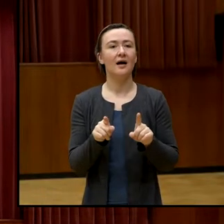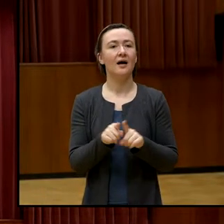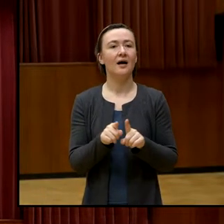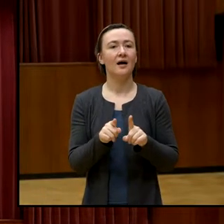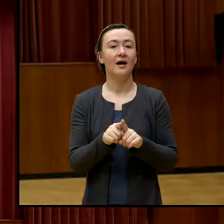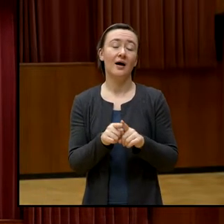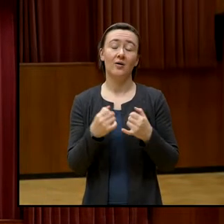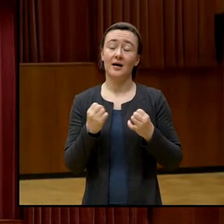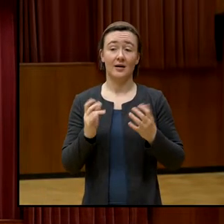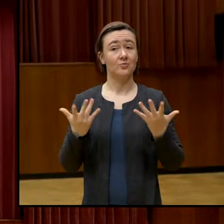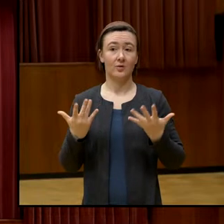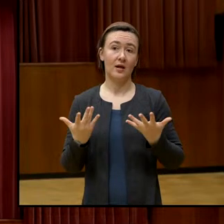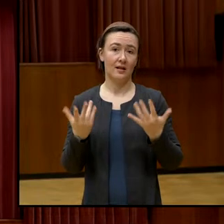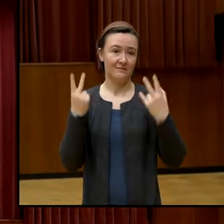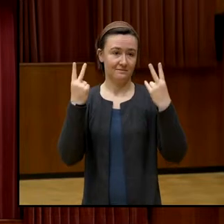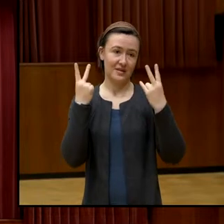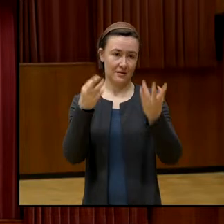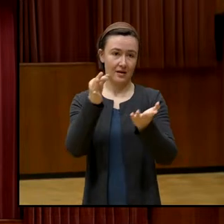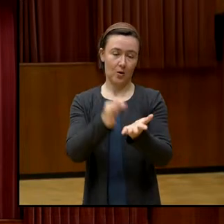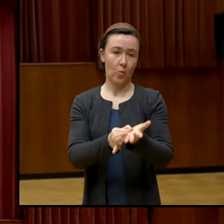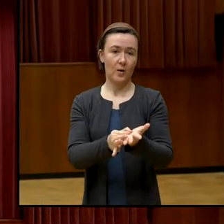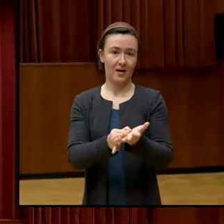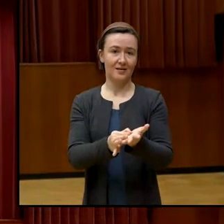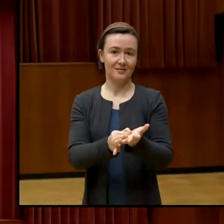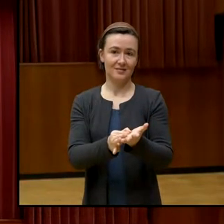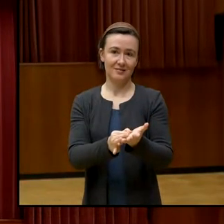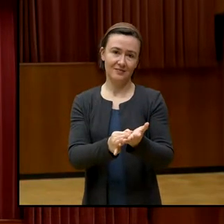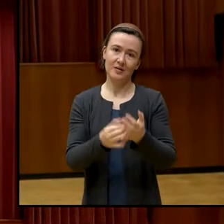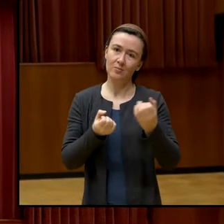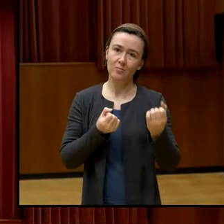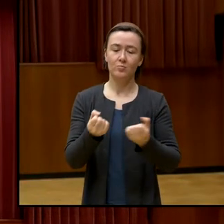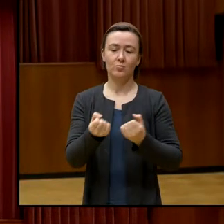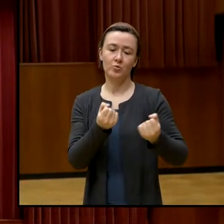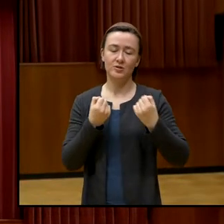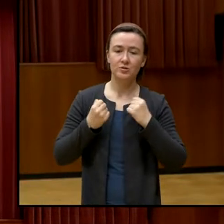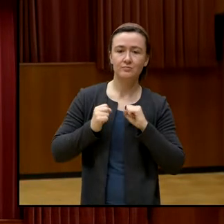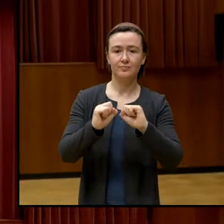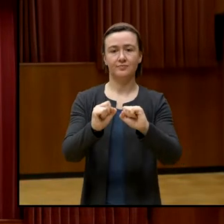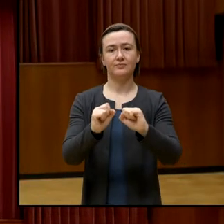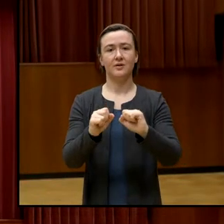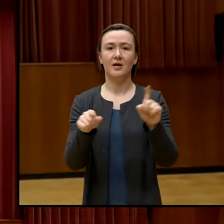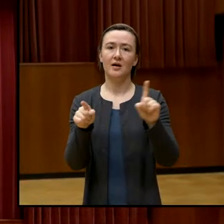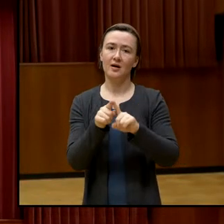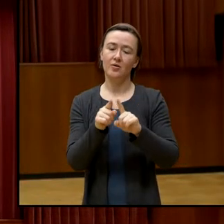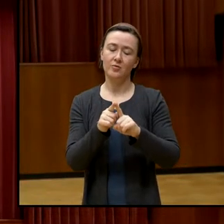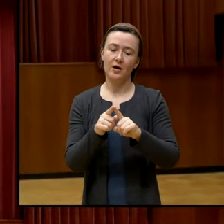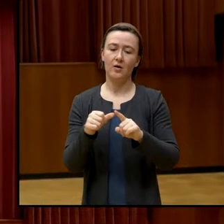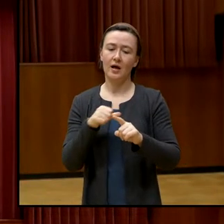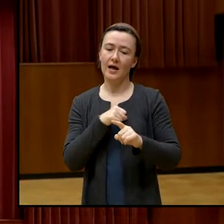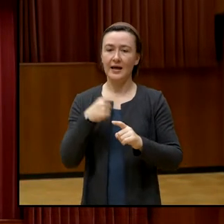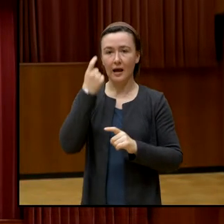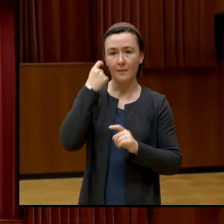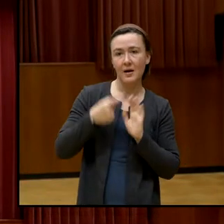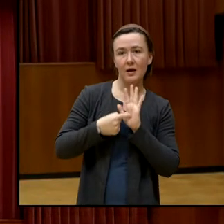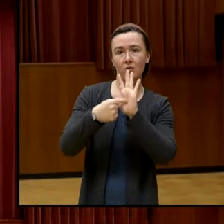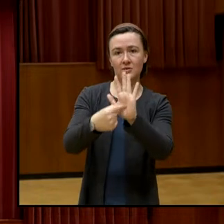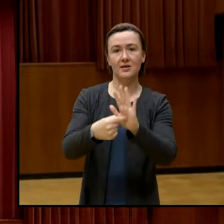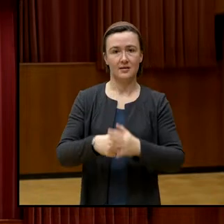zentraler Ort, um politisch zu agieren und sich zu artikulieren natürlich auch.